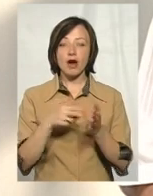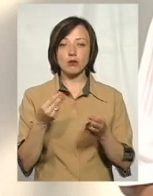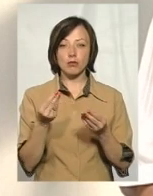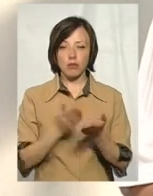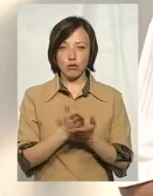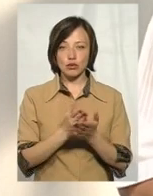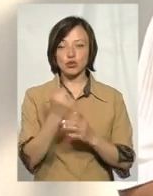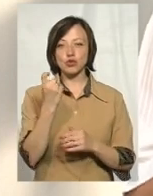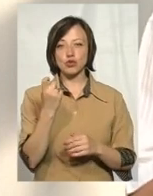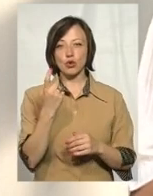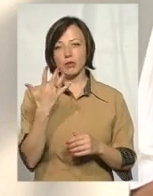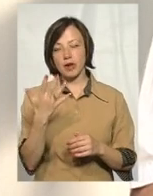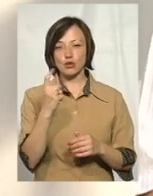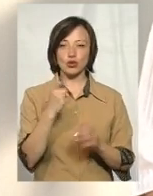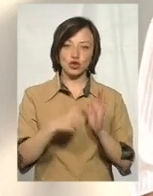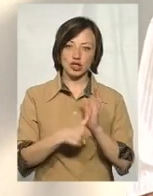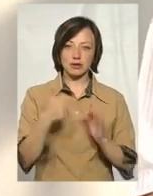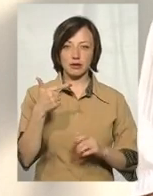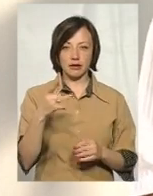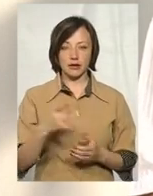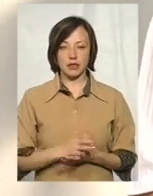посуду – 100 гривень, 5-106 гривень.